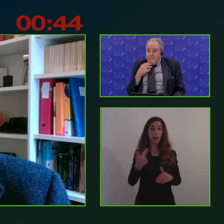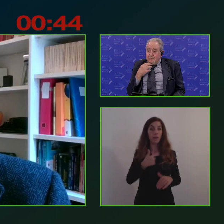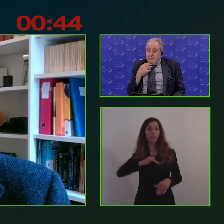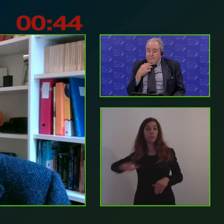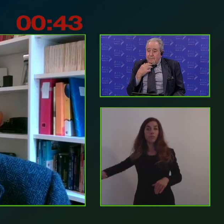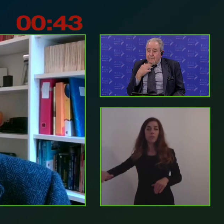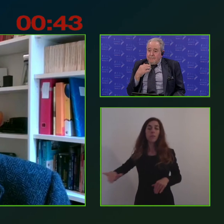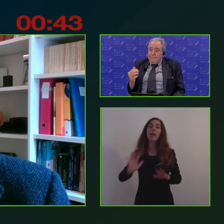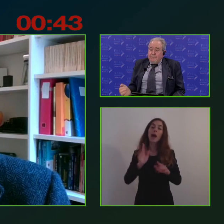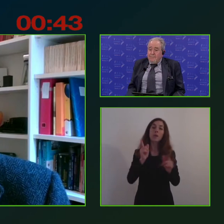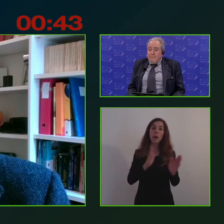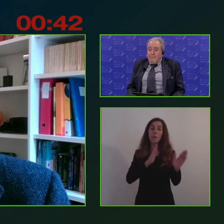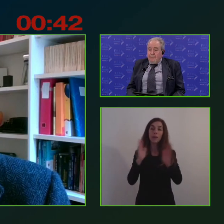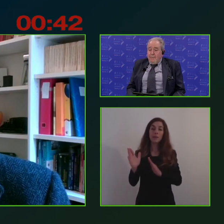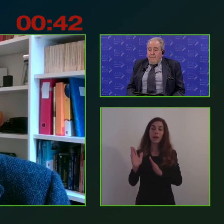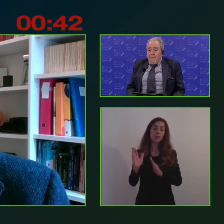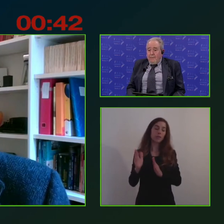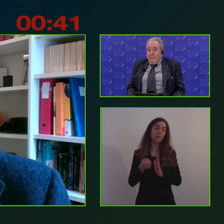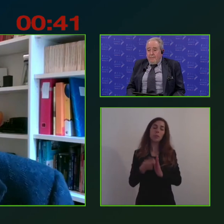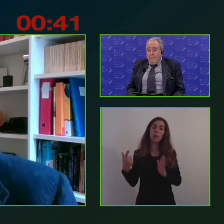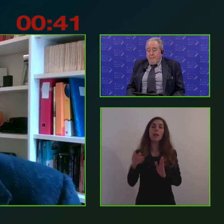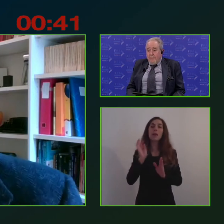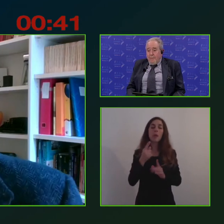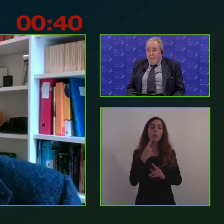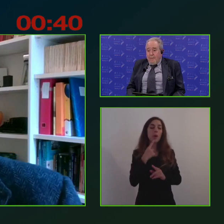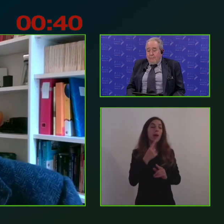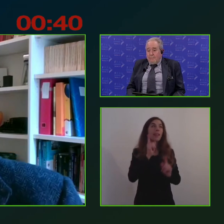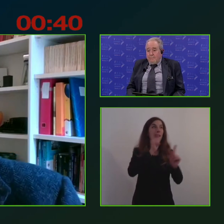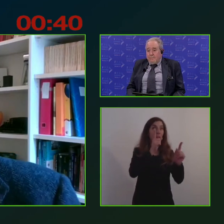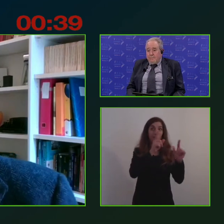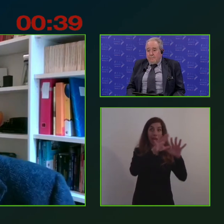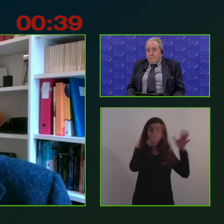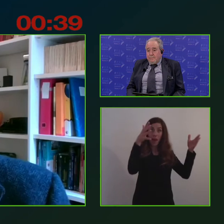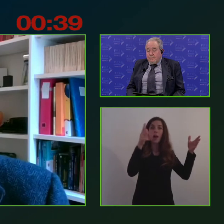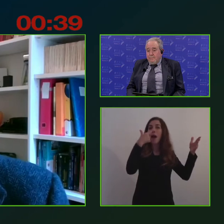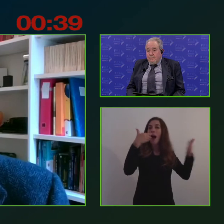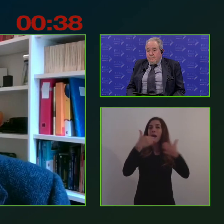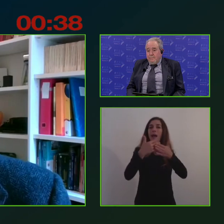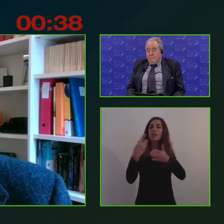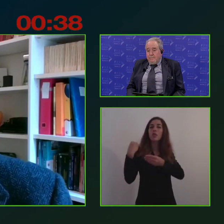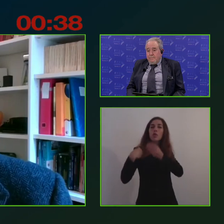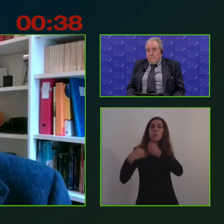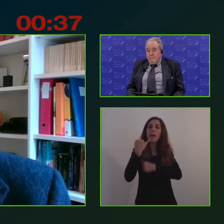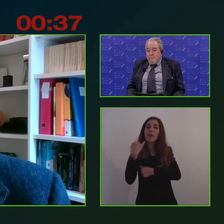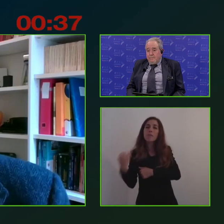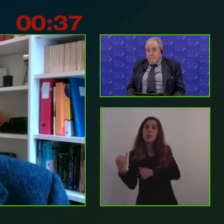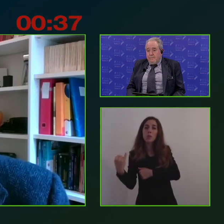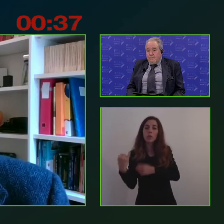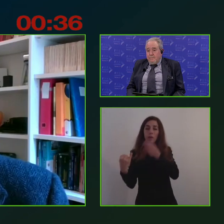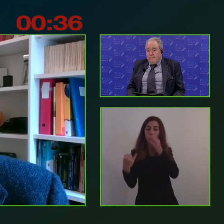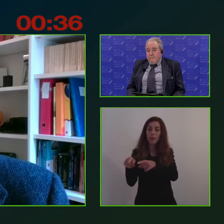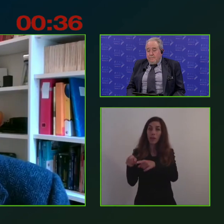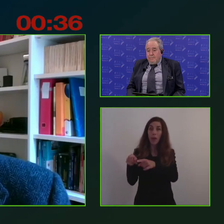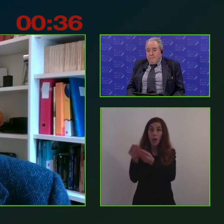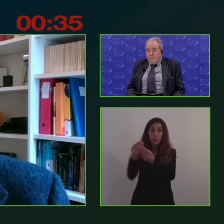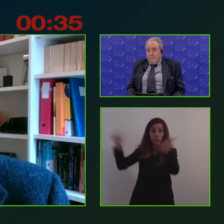la capacità di adeguare alle domande minute, che non significa polverizzare, ma significa ricordarsi di come nasce lo sviluppo,